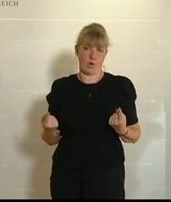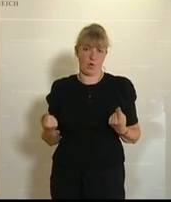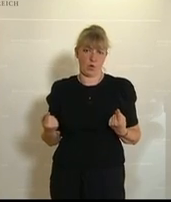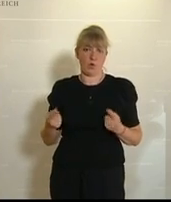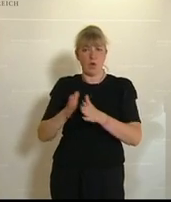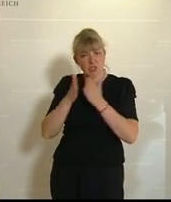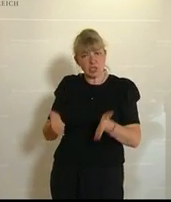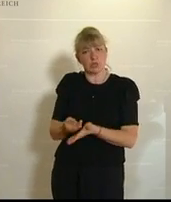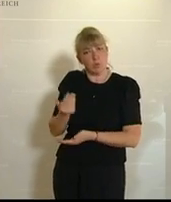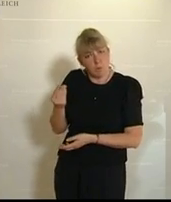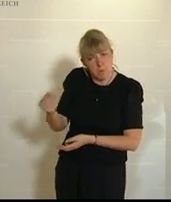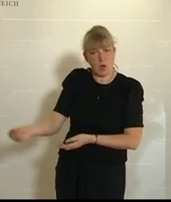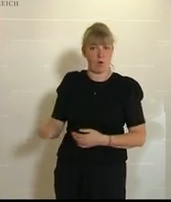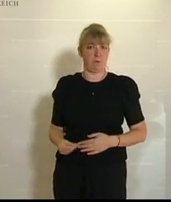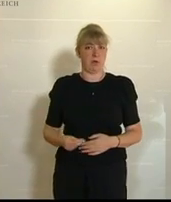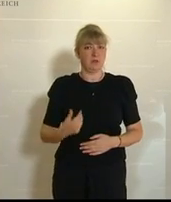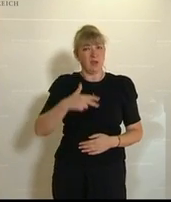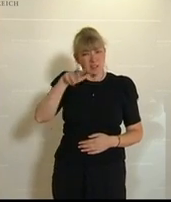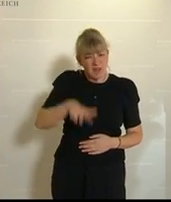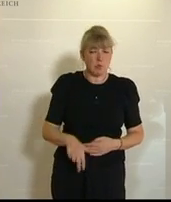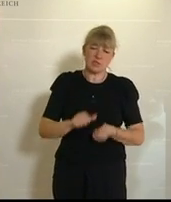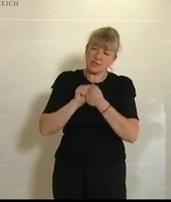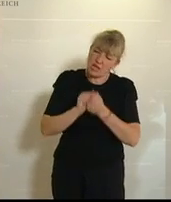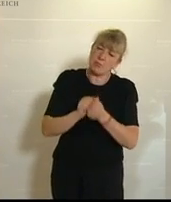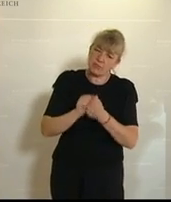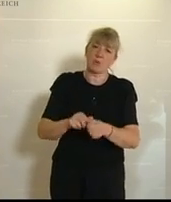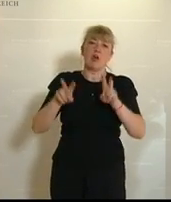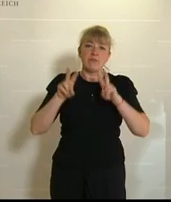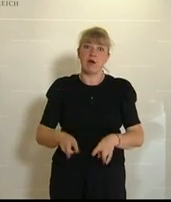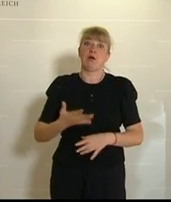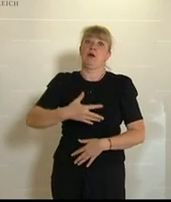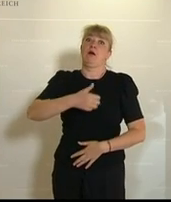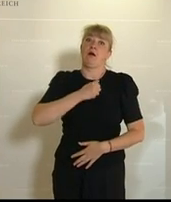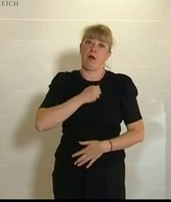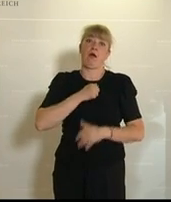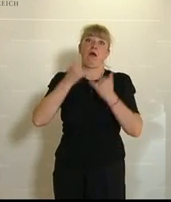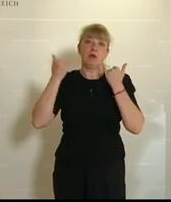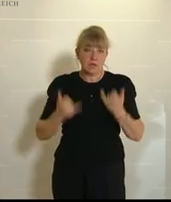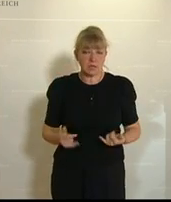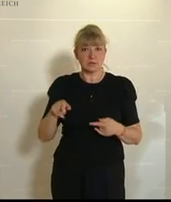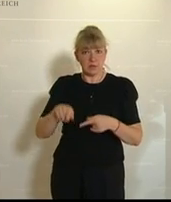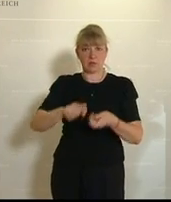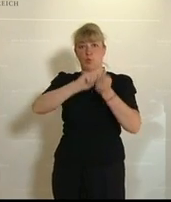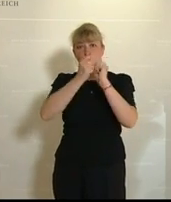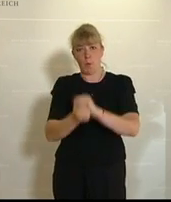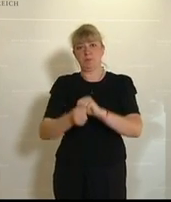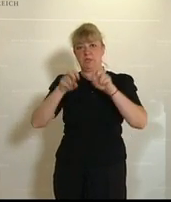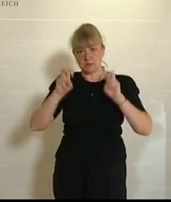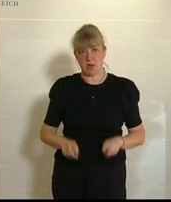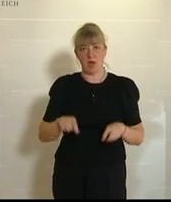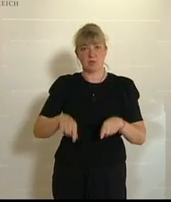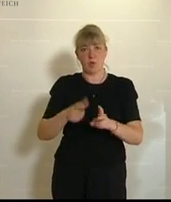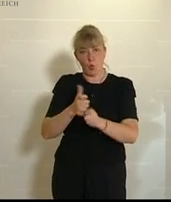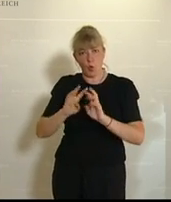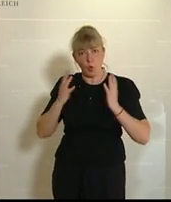entschädigt werden. Und nach drei Monaten Kampf ist es tatsächlich gelungen, dies umzusetzen. Im